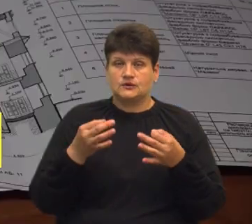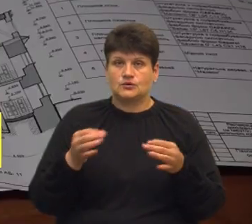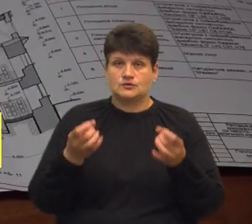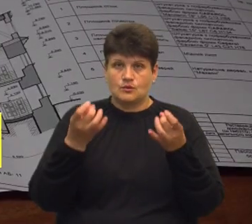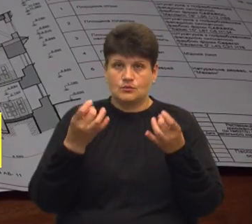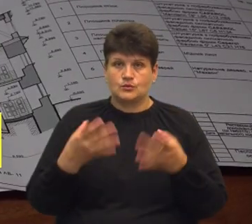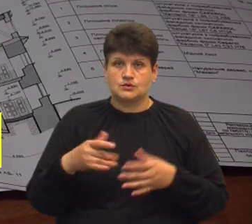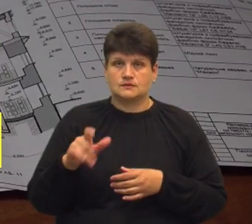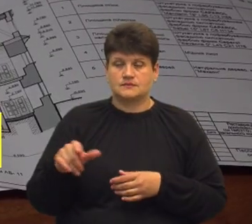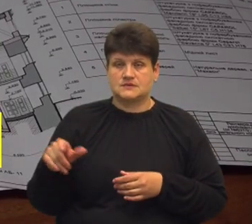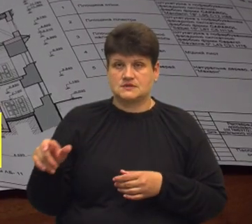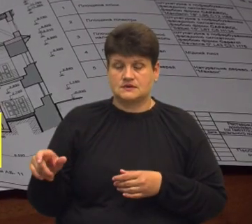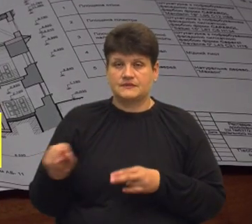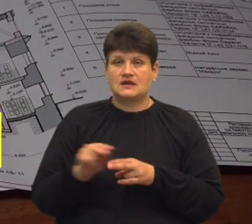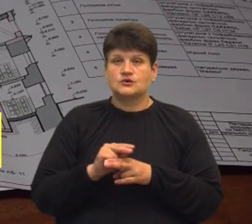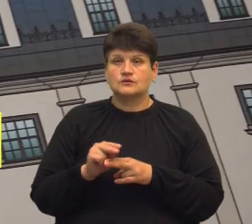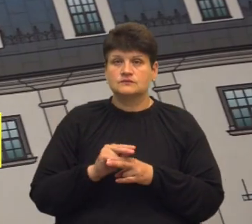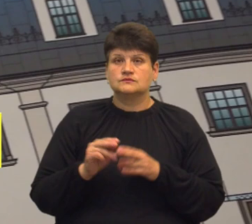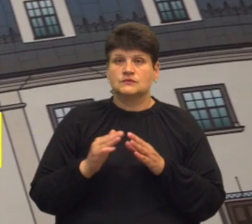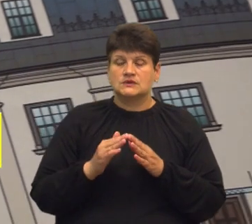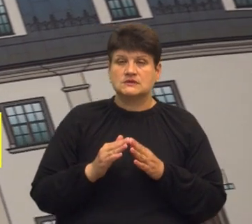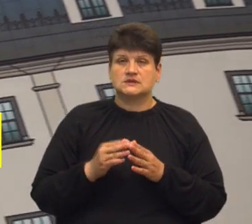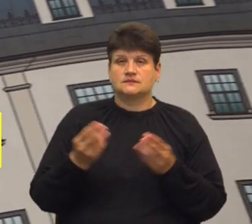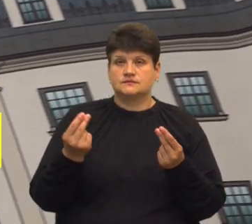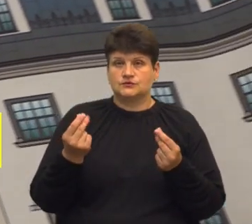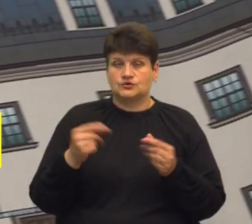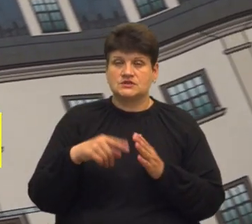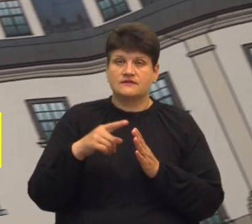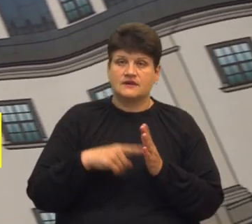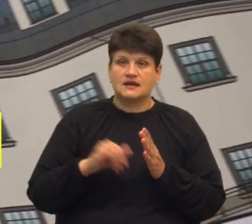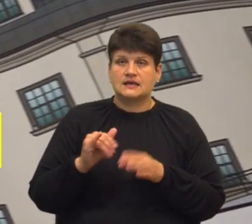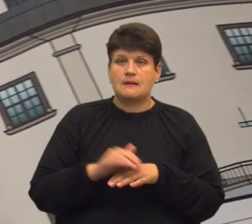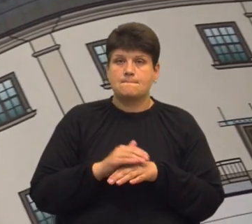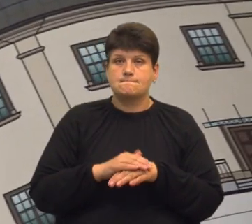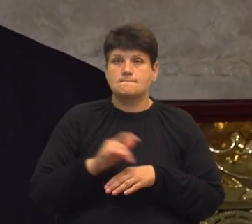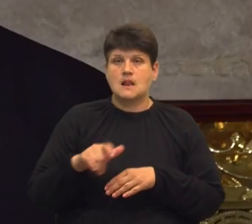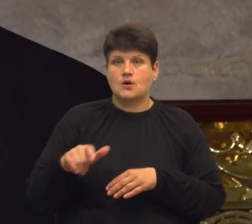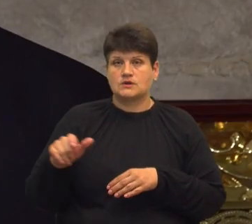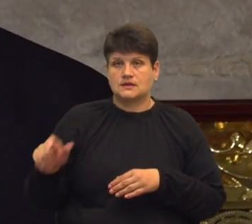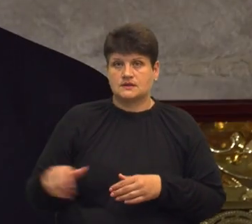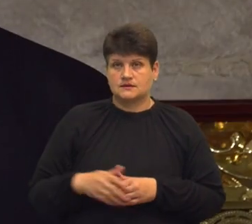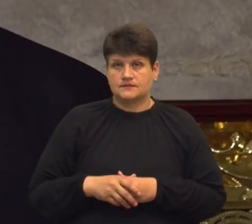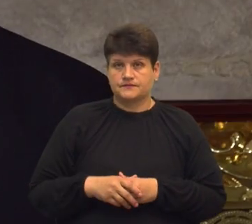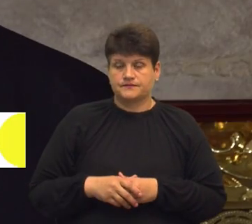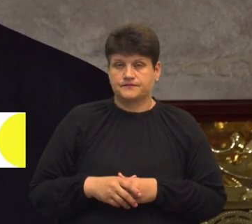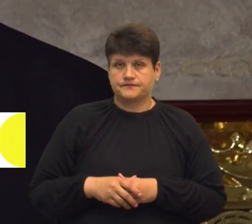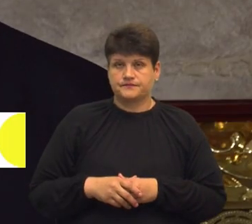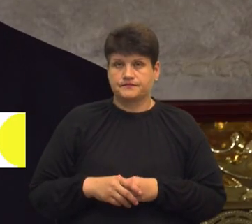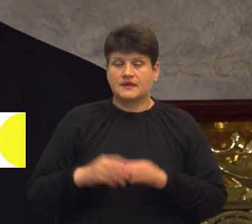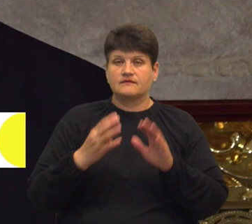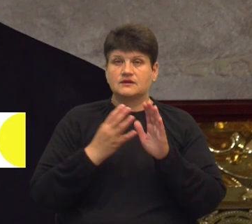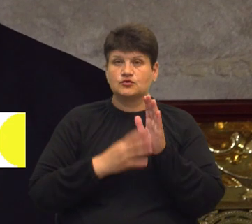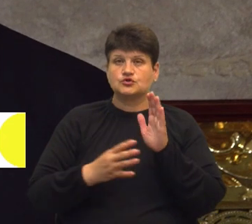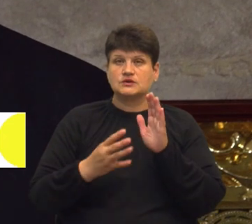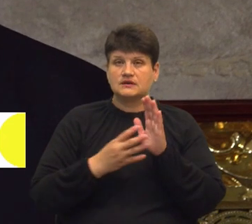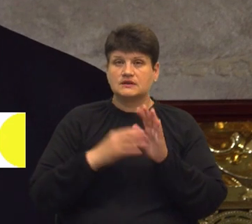містянам. Реставруватимуть будівлю за пожертви вірян та благодійників, розповів Теодор Мартинюк. В 99%